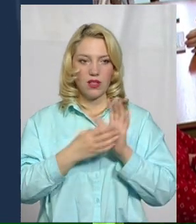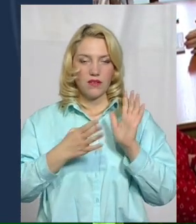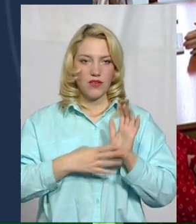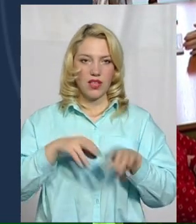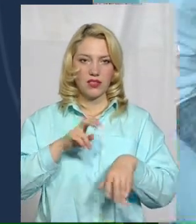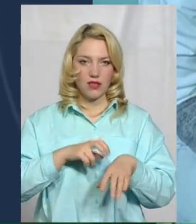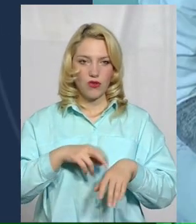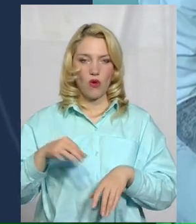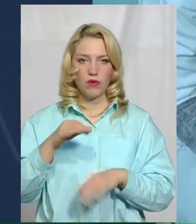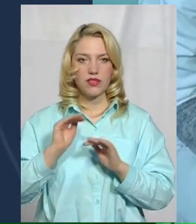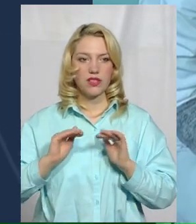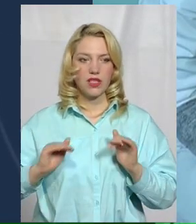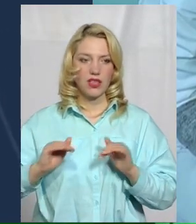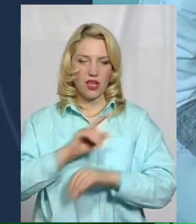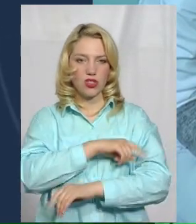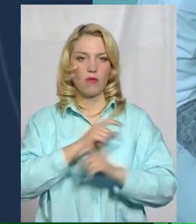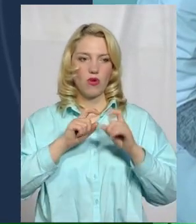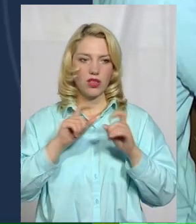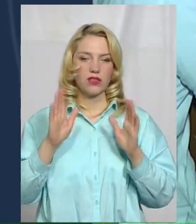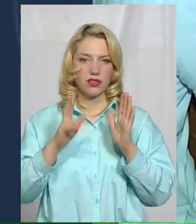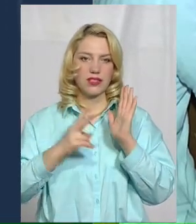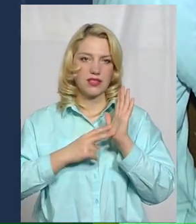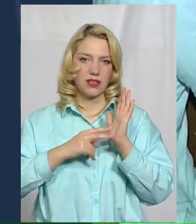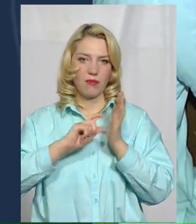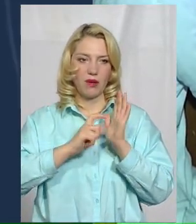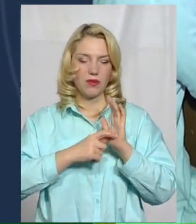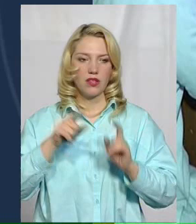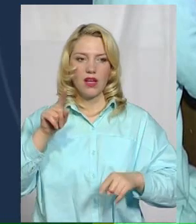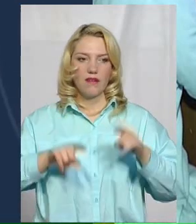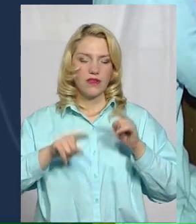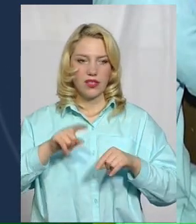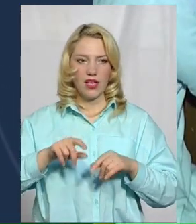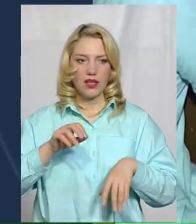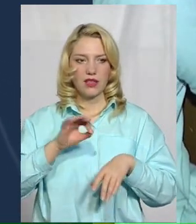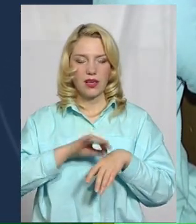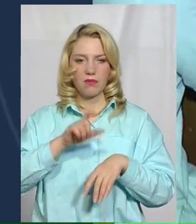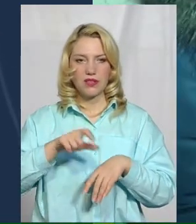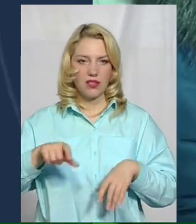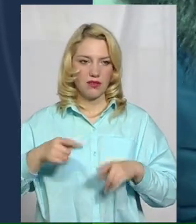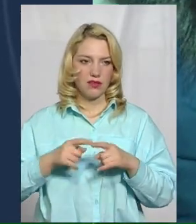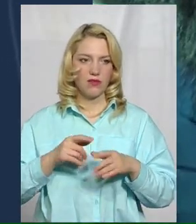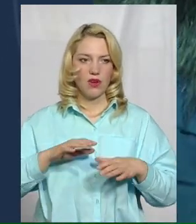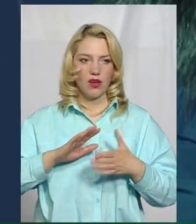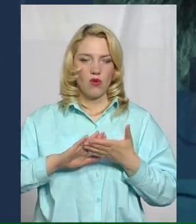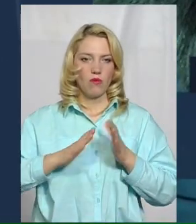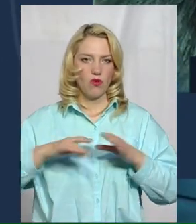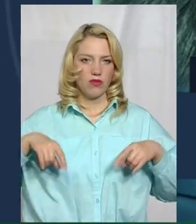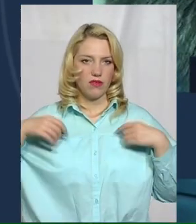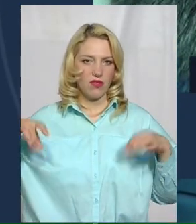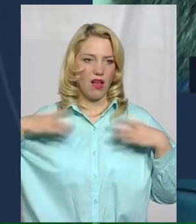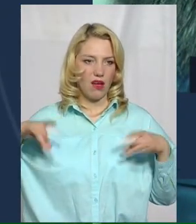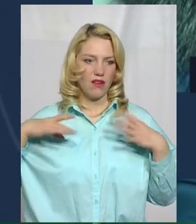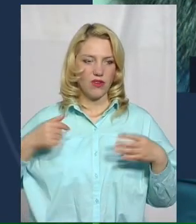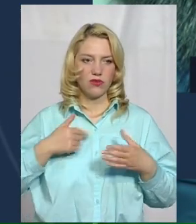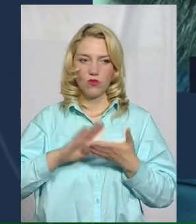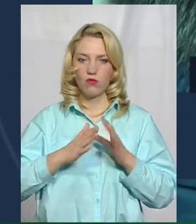в обласній дитячій поліклініці всього сім кабінетів. У деяких пацієнтів від таких умов здають нерви. Мови жасні, вам скажу, я